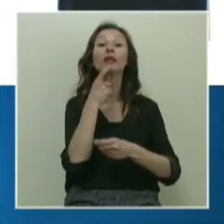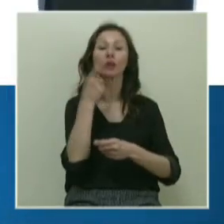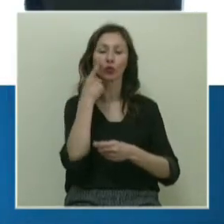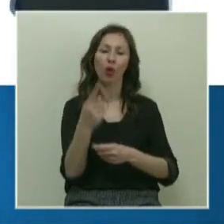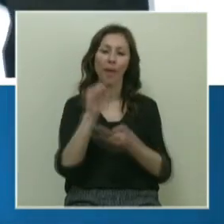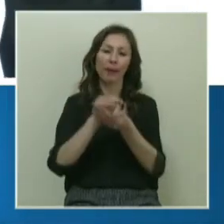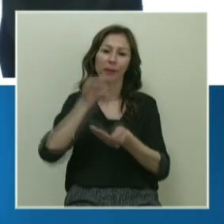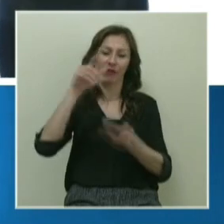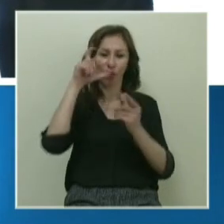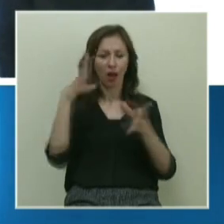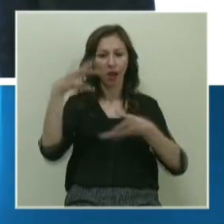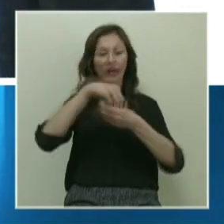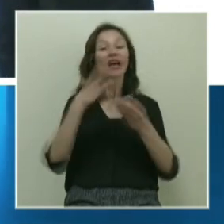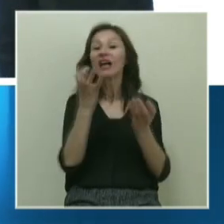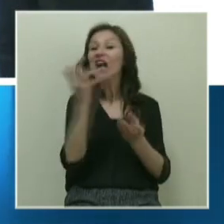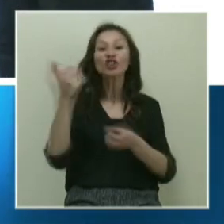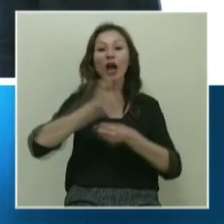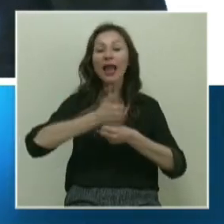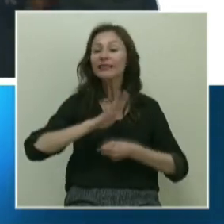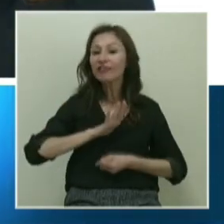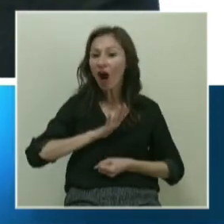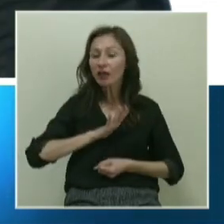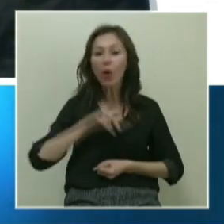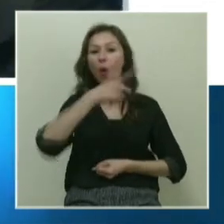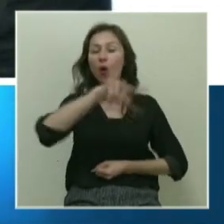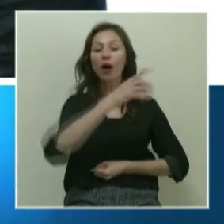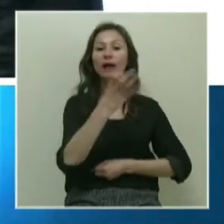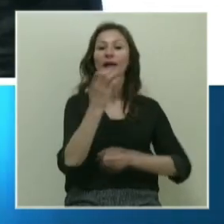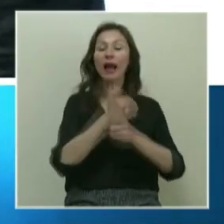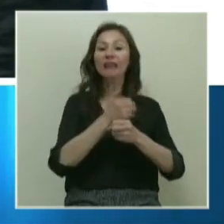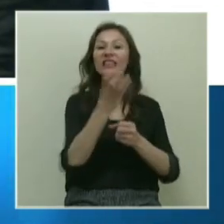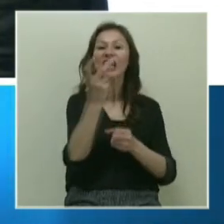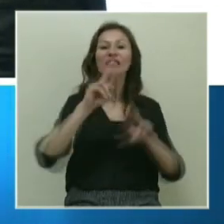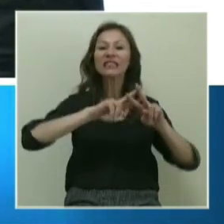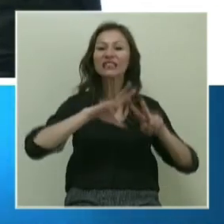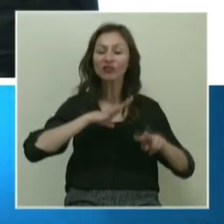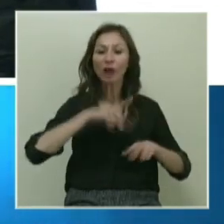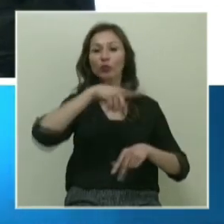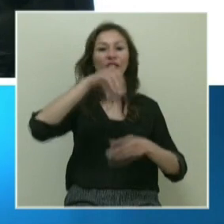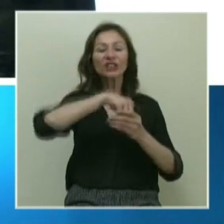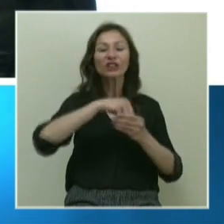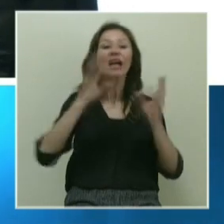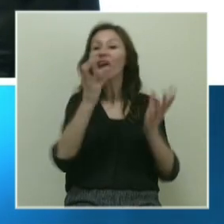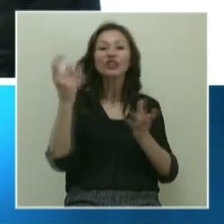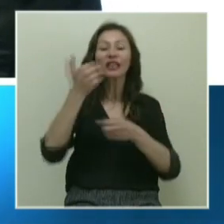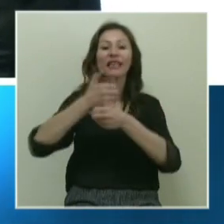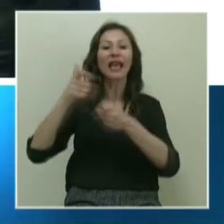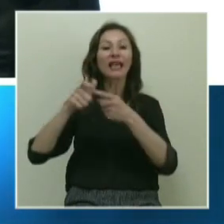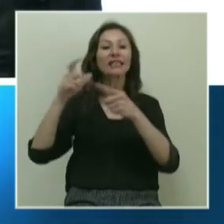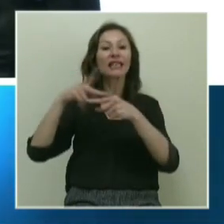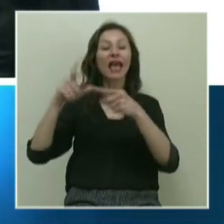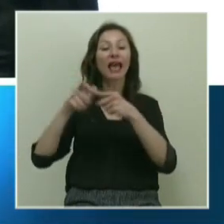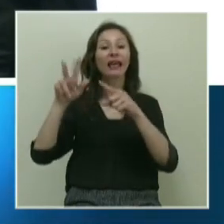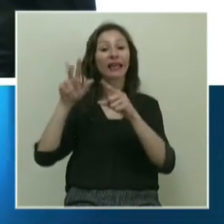Kaç galaksi var, o galaksilerde kaç yıldız var, bu yıldızlarda kaç gezegen var, kaç kara delik